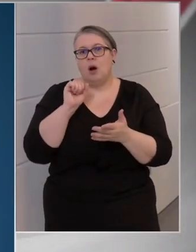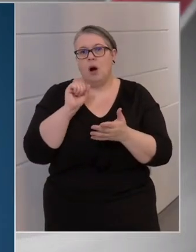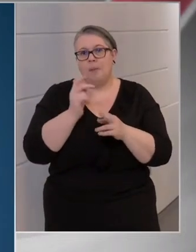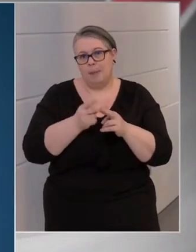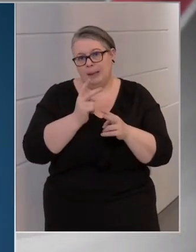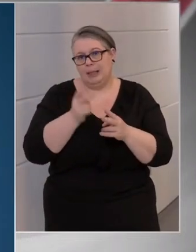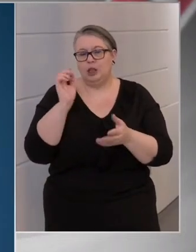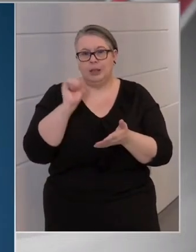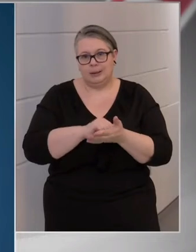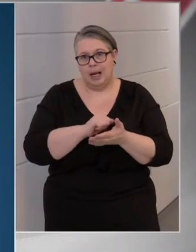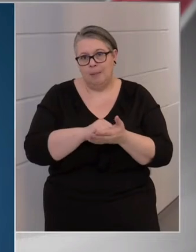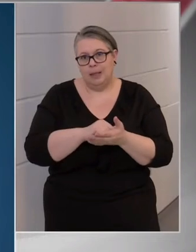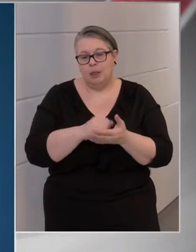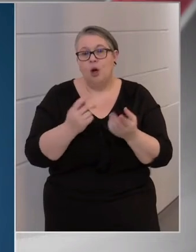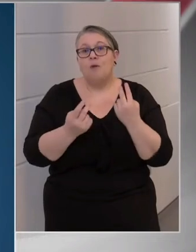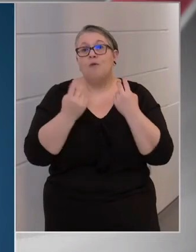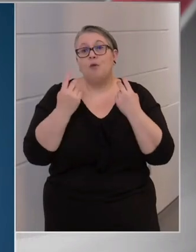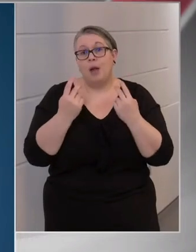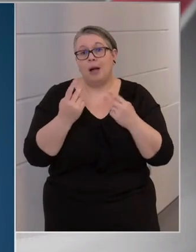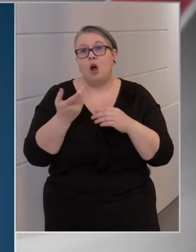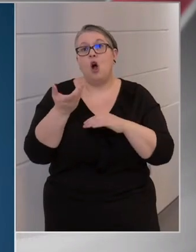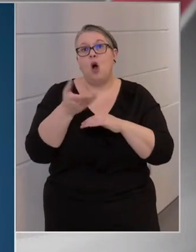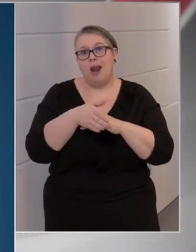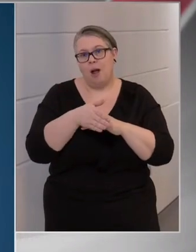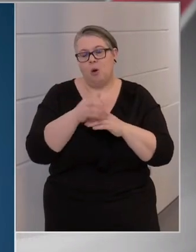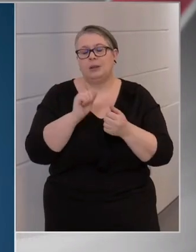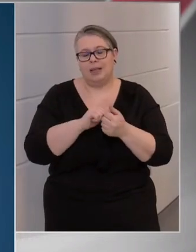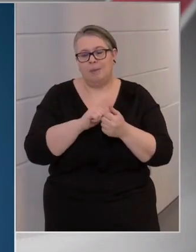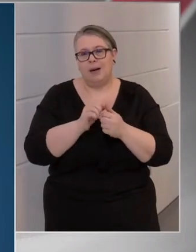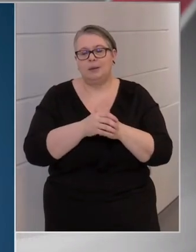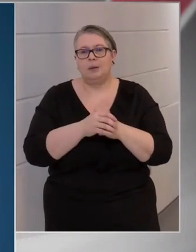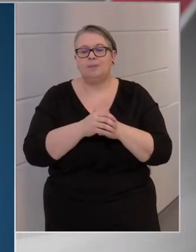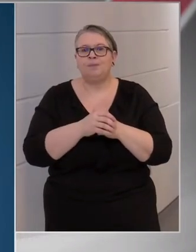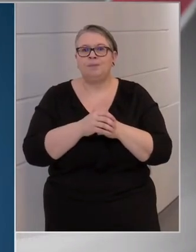megbetegedéseket, és különösen a halálozások számát.